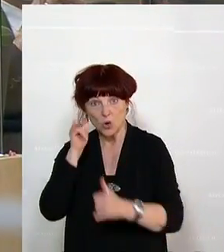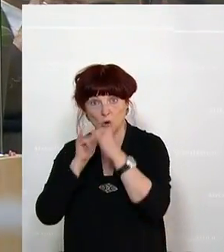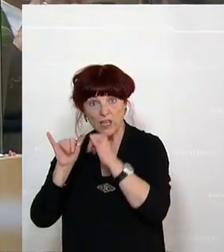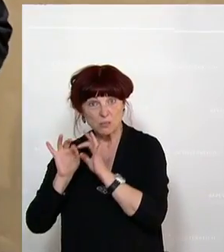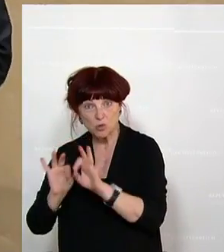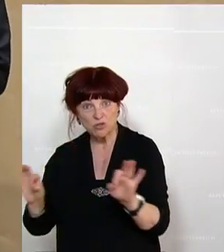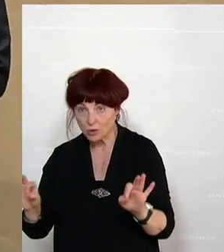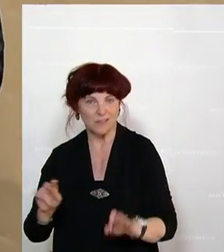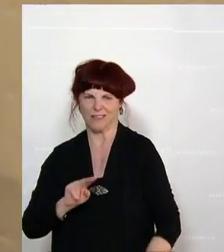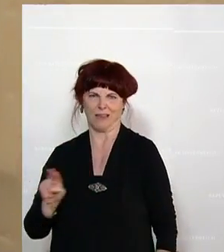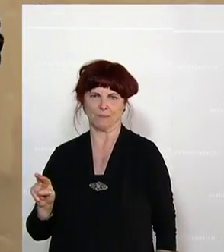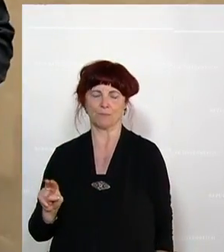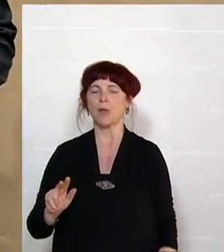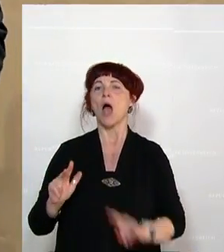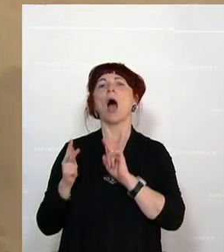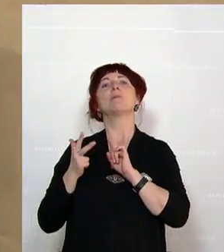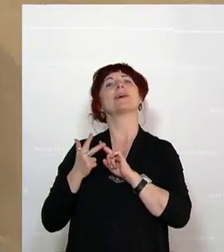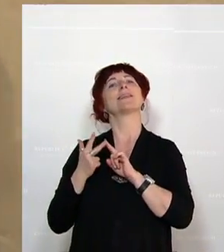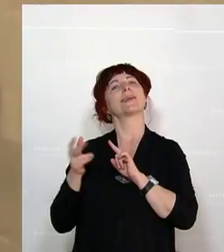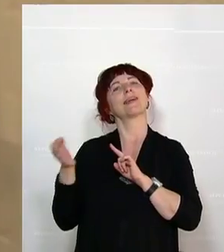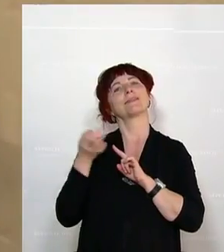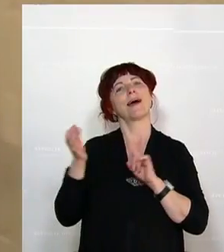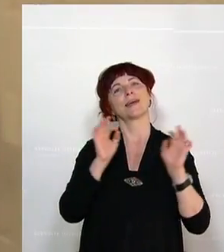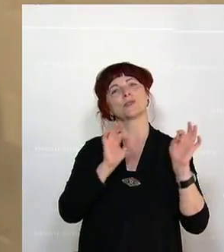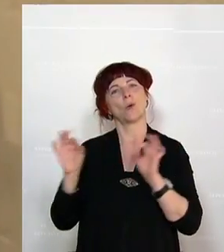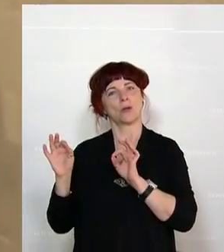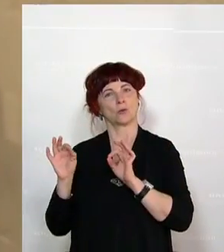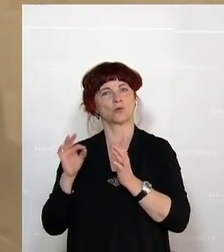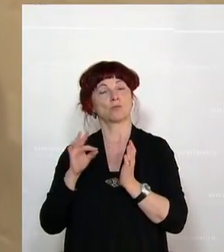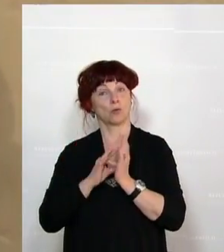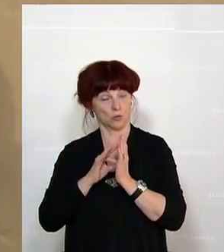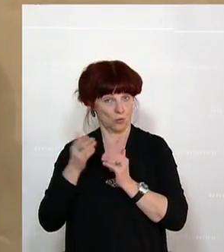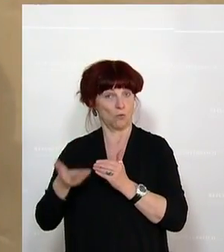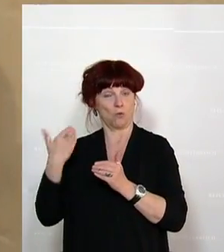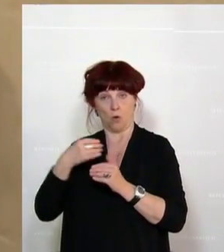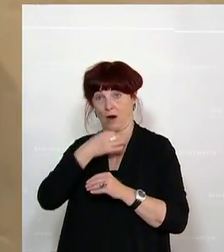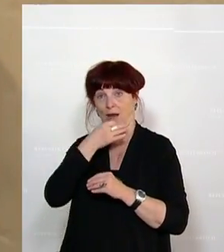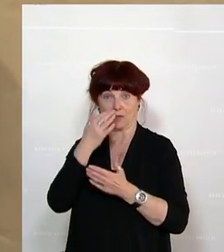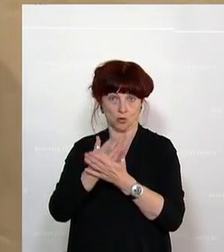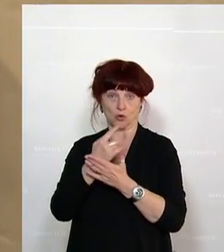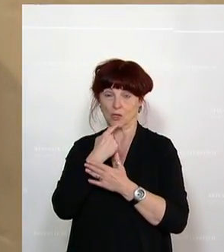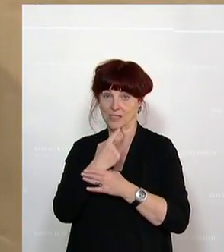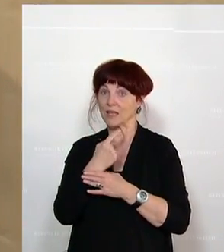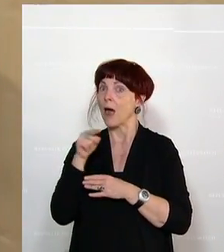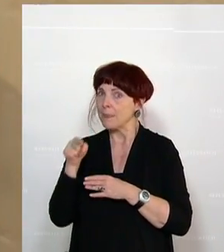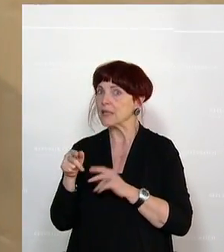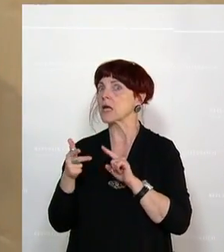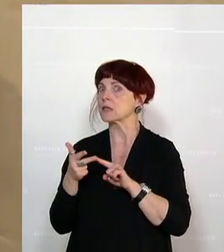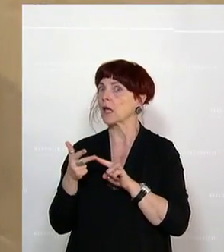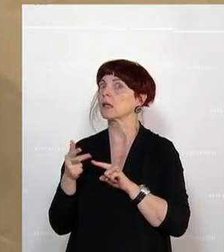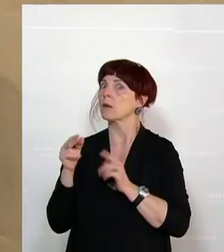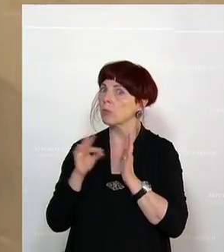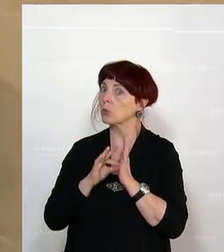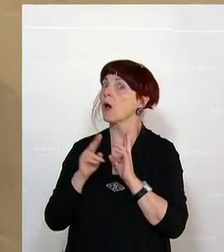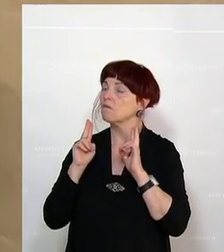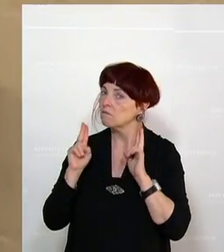Aber der dritte Tagesordnungspunkt, den auch meine Vorredner schon entsprechend ausgiebig andiskutiert haben, der hat es tatsächlich in sich und dem möchte ich